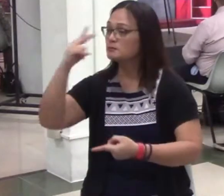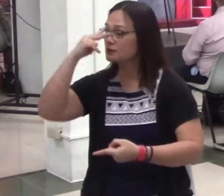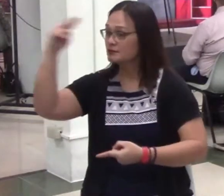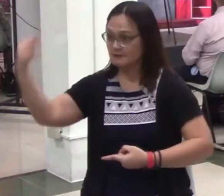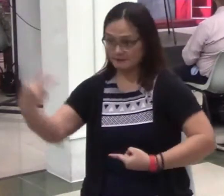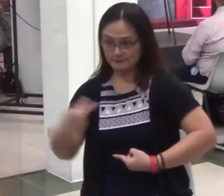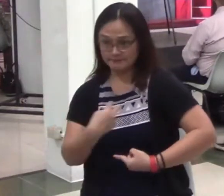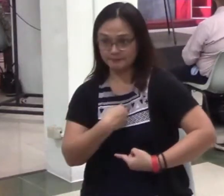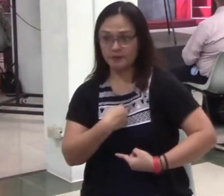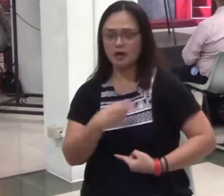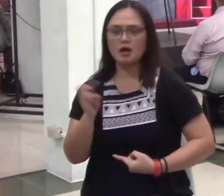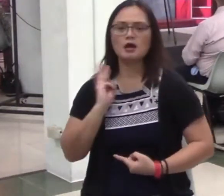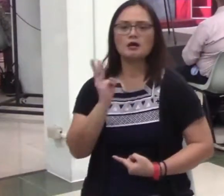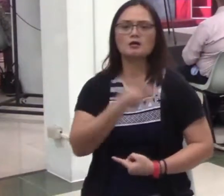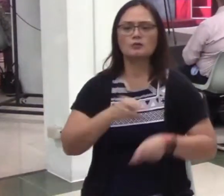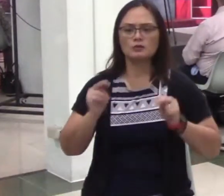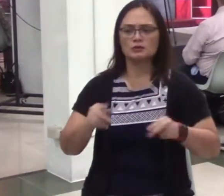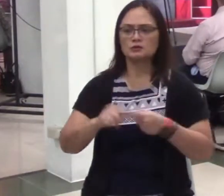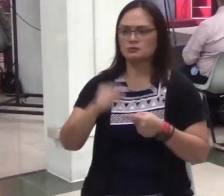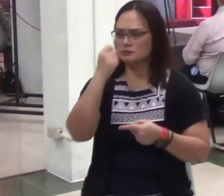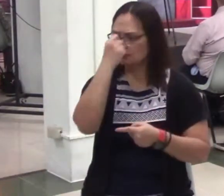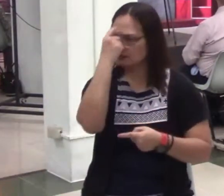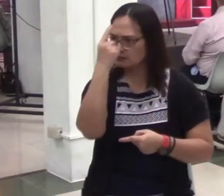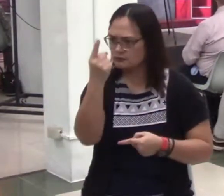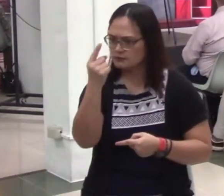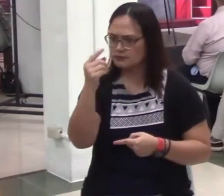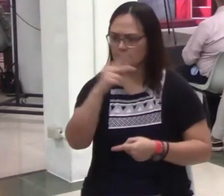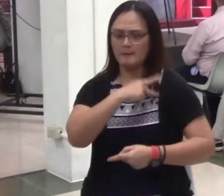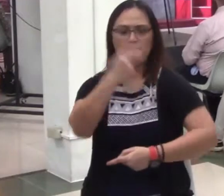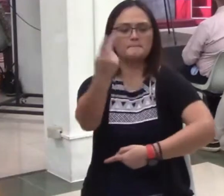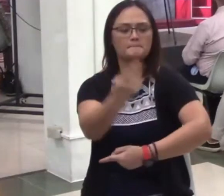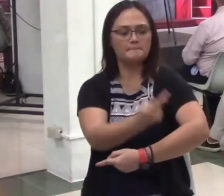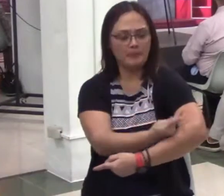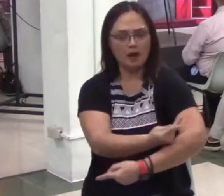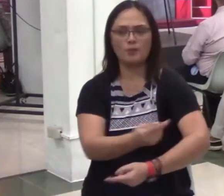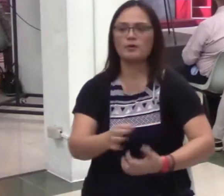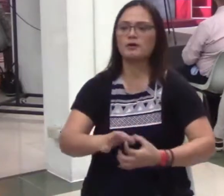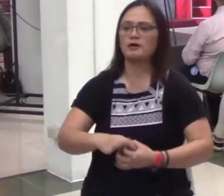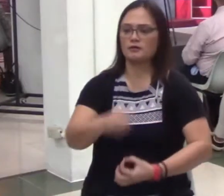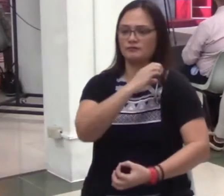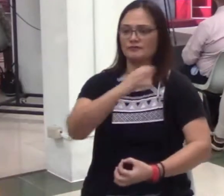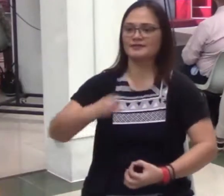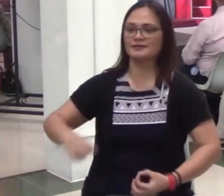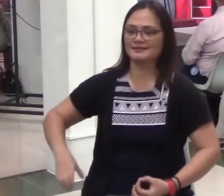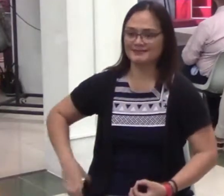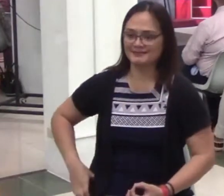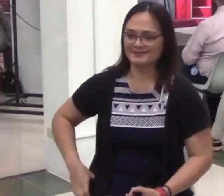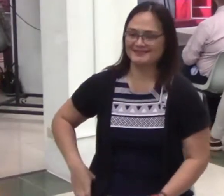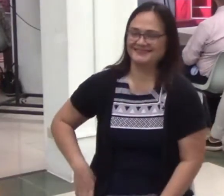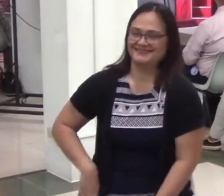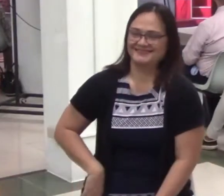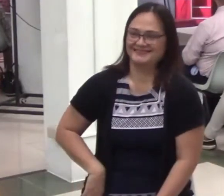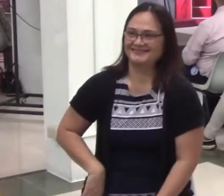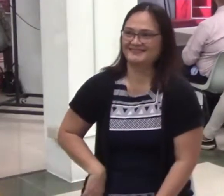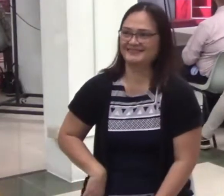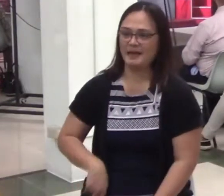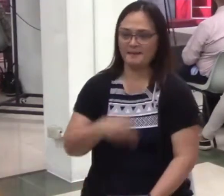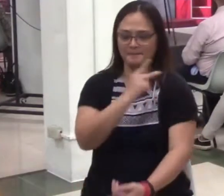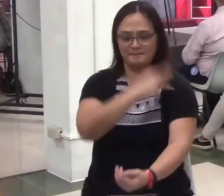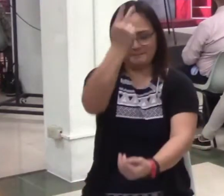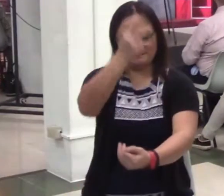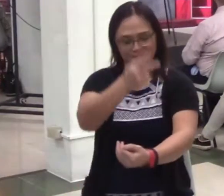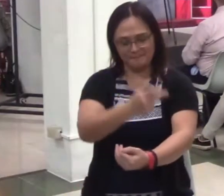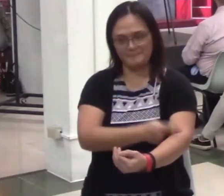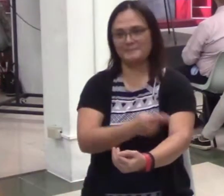realize the empowering Christ. Verse 19, And what is the exceeding greatness of His